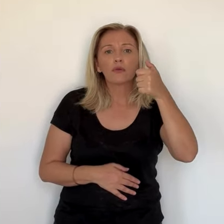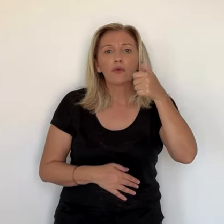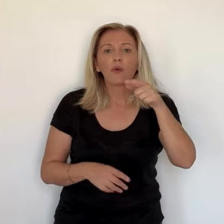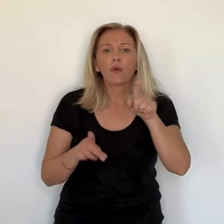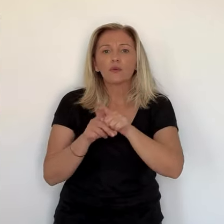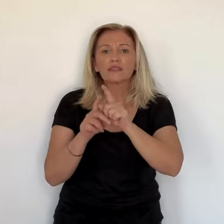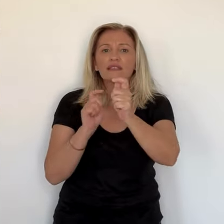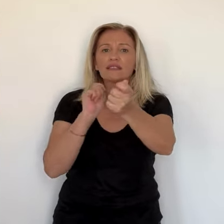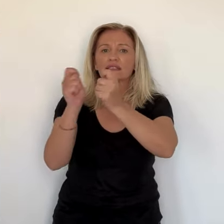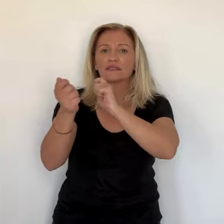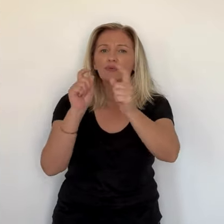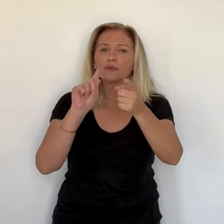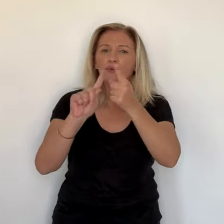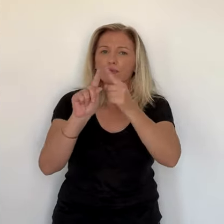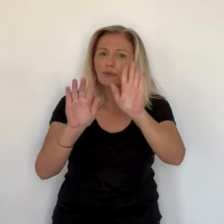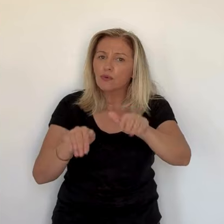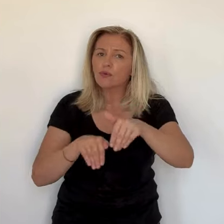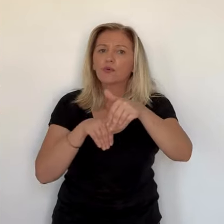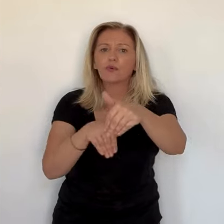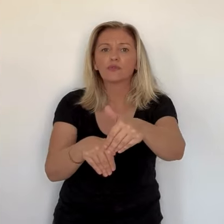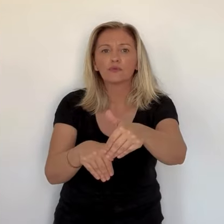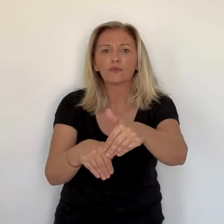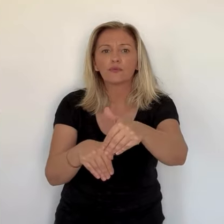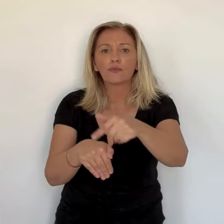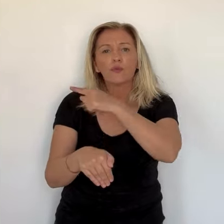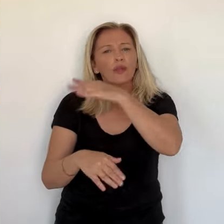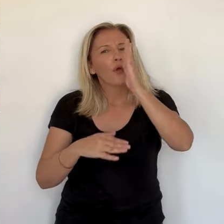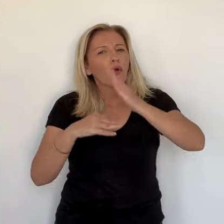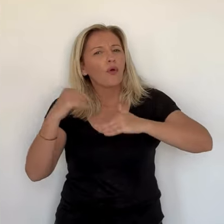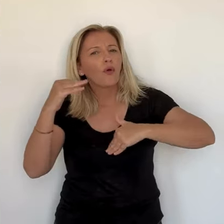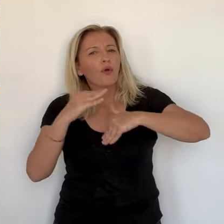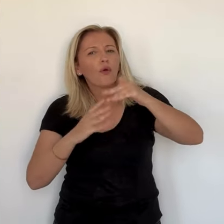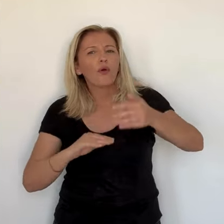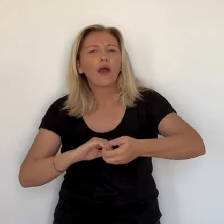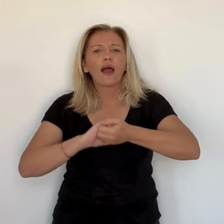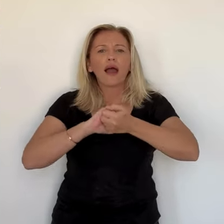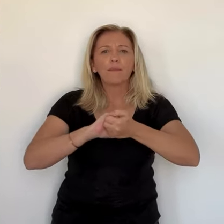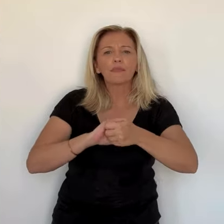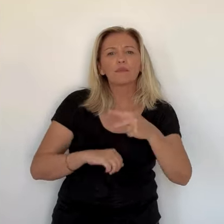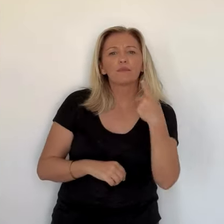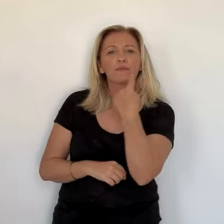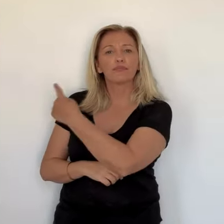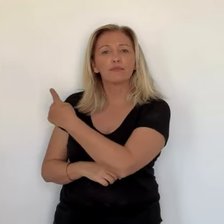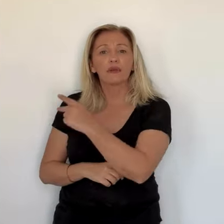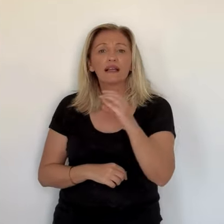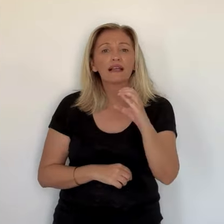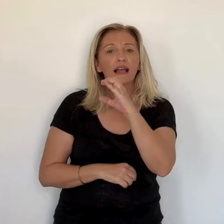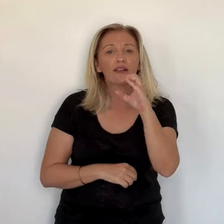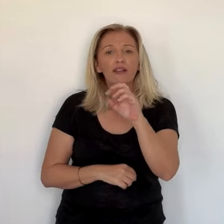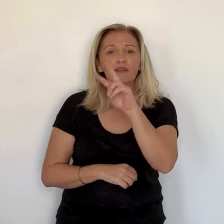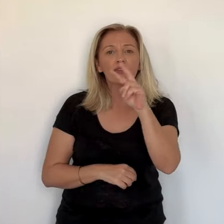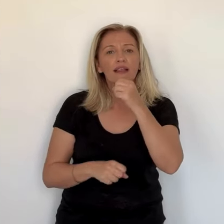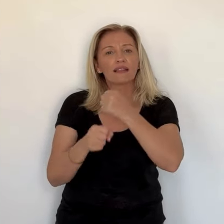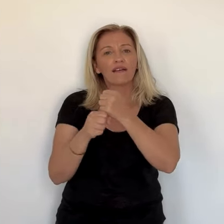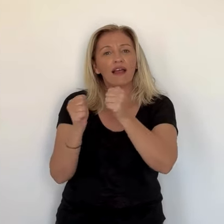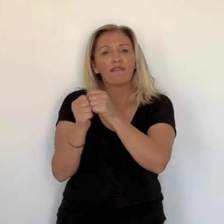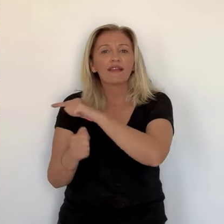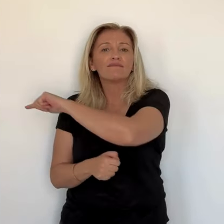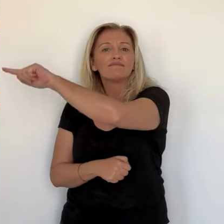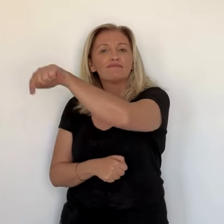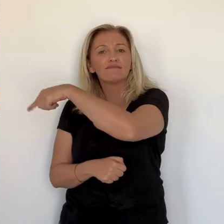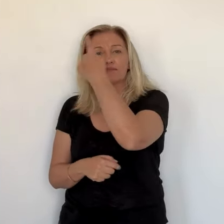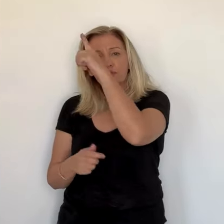un peu forte que nous attendons. Annonces et attentes financières aussi pour Laurent Marquand. Angélique se réjouit à la tribune de la mention faite par Michel Barnier.